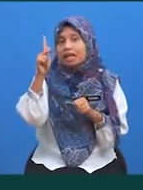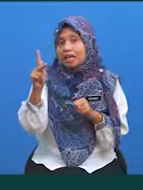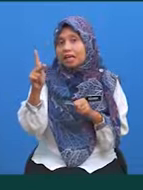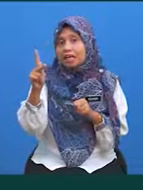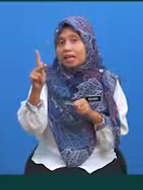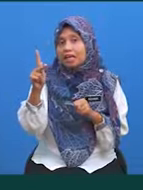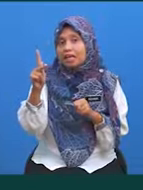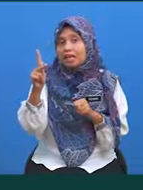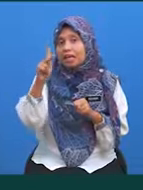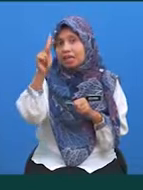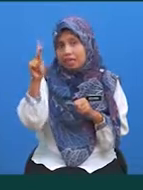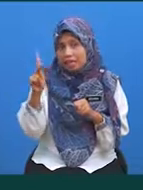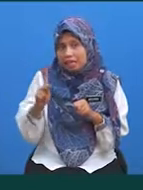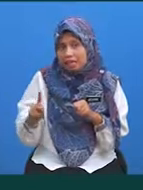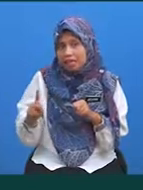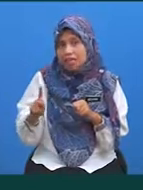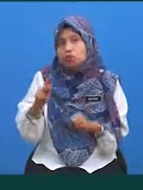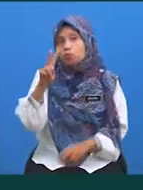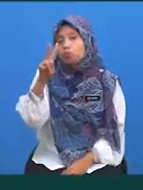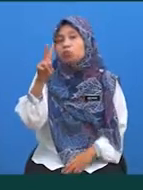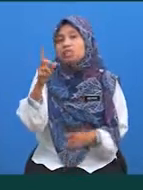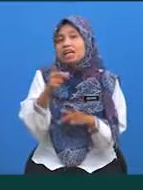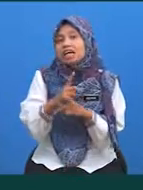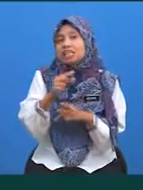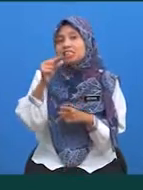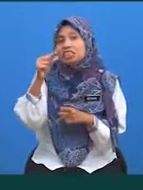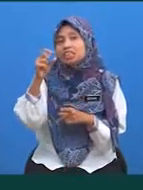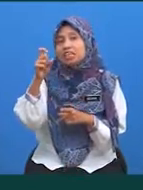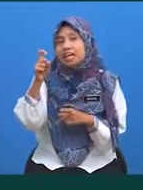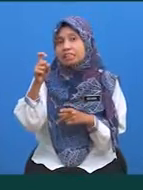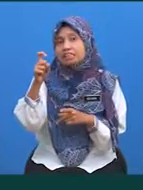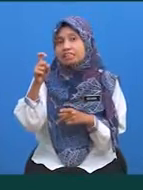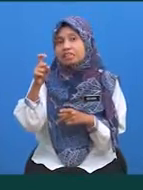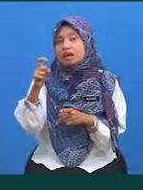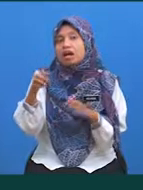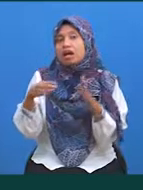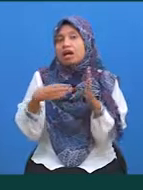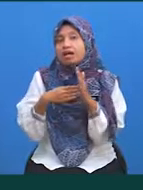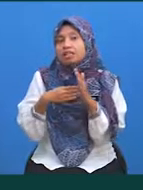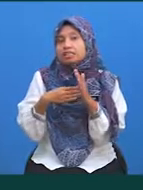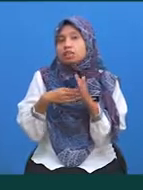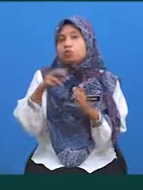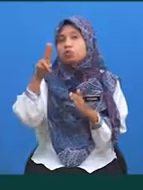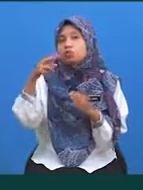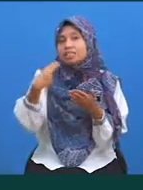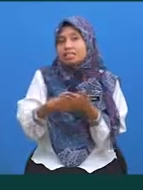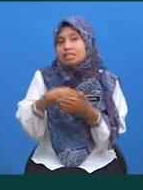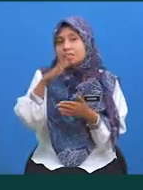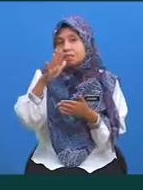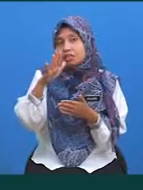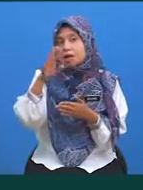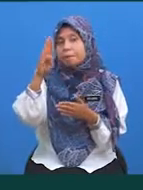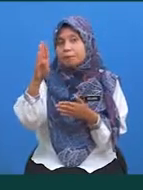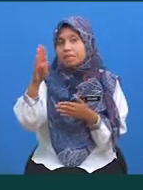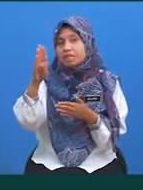2 kali GX terhadap X bagi hat 2 hingga 5 B